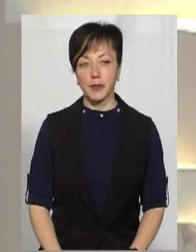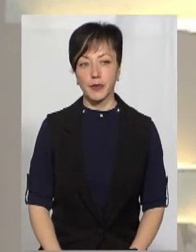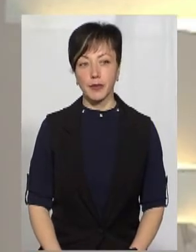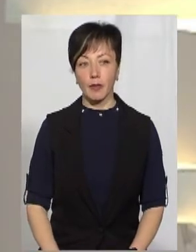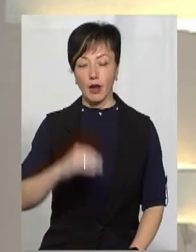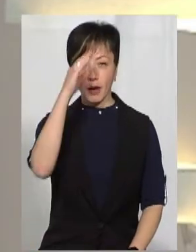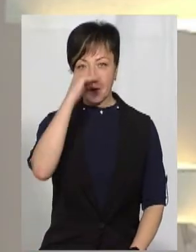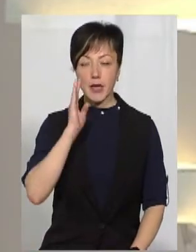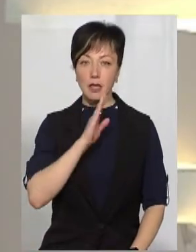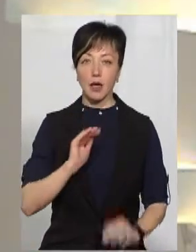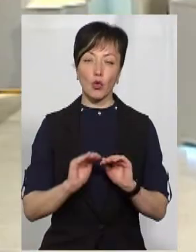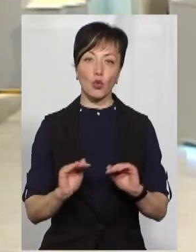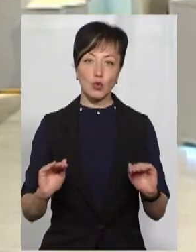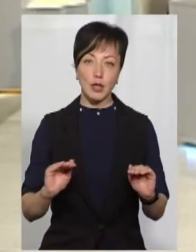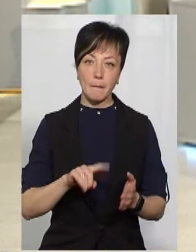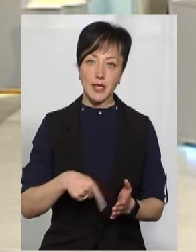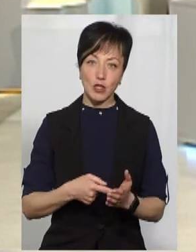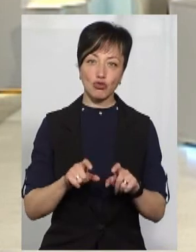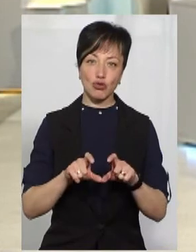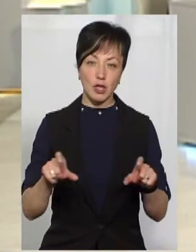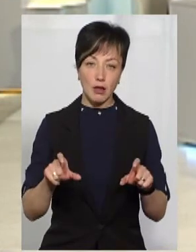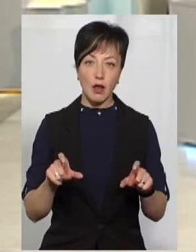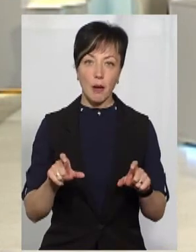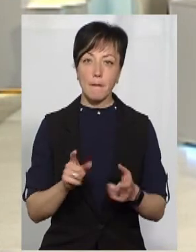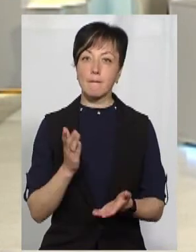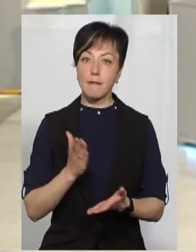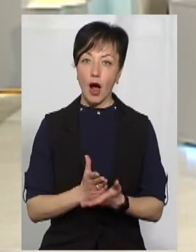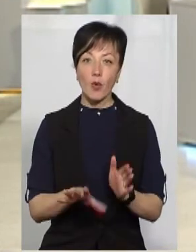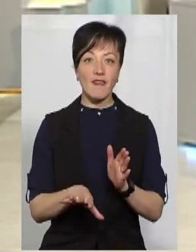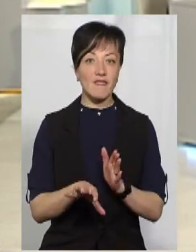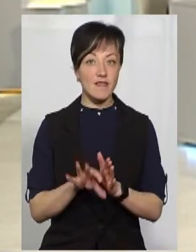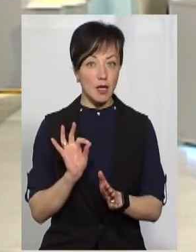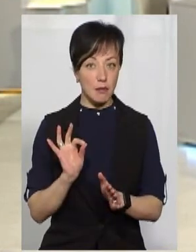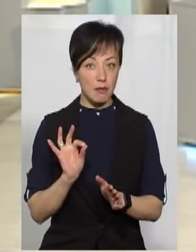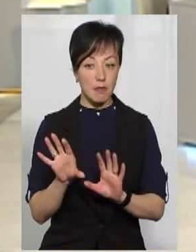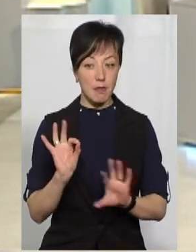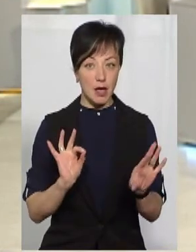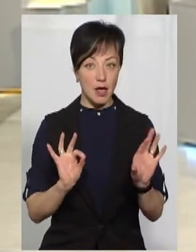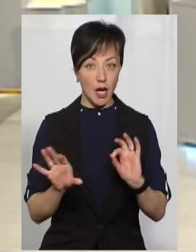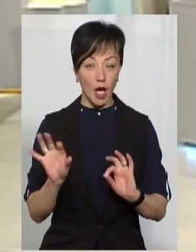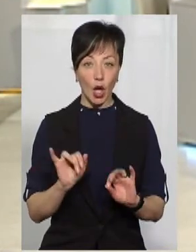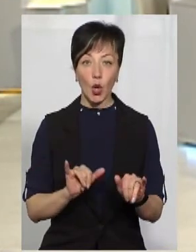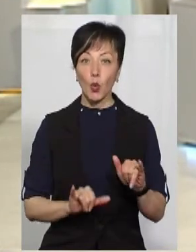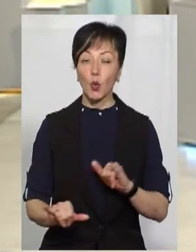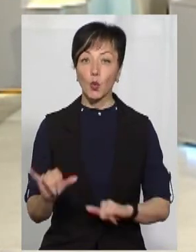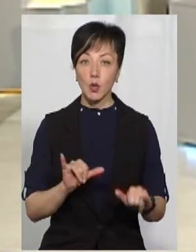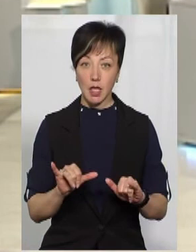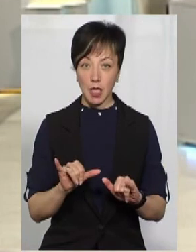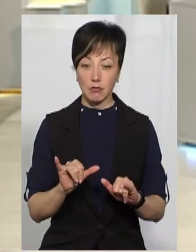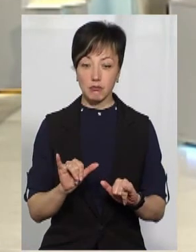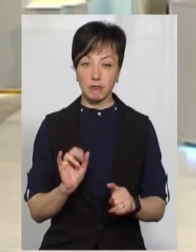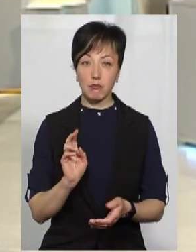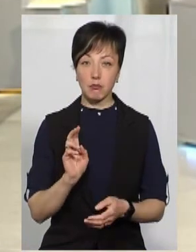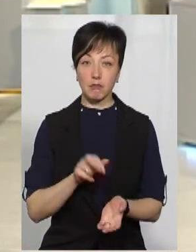Батьки учнів міських шкіл мають вибір, куди піде